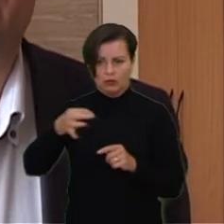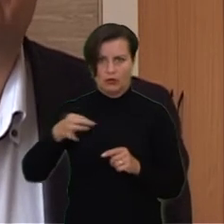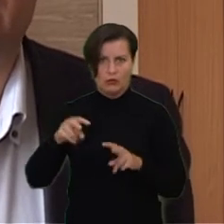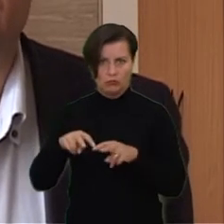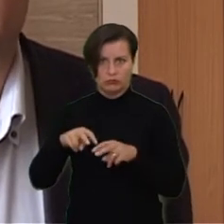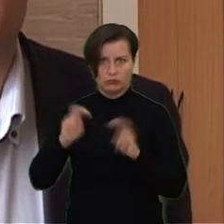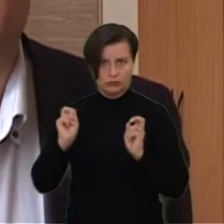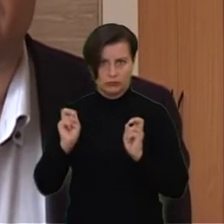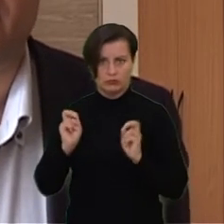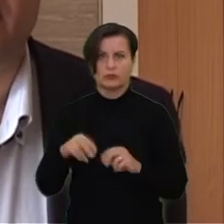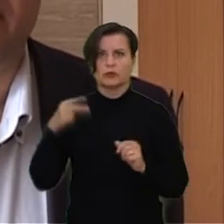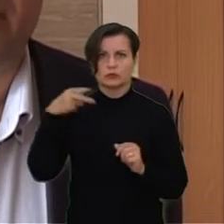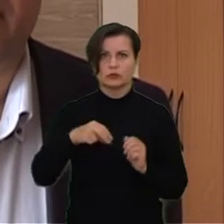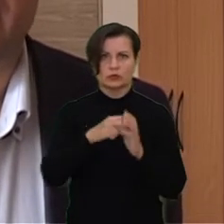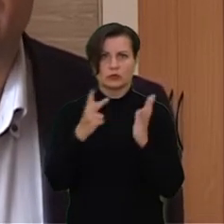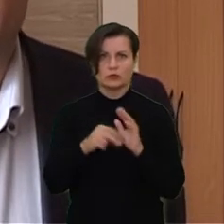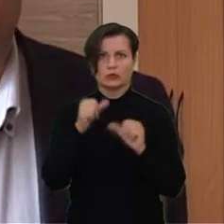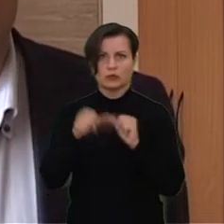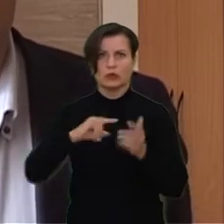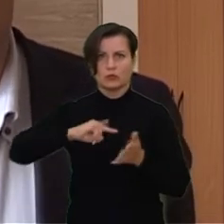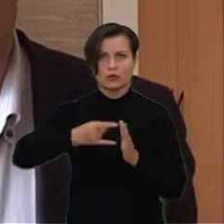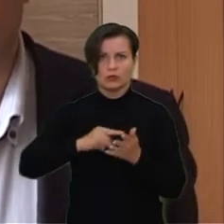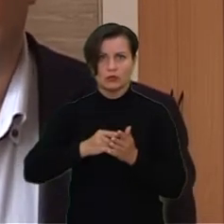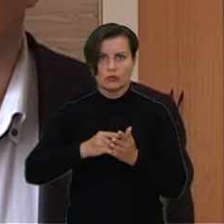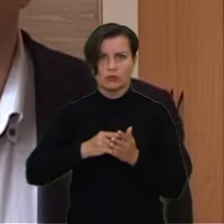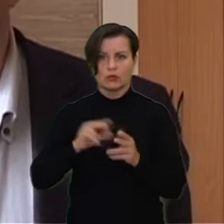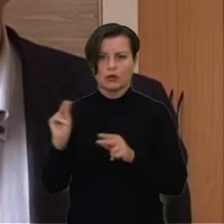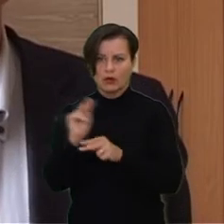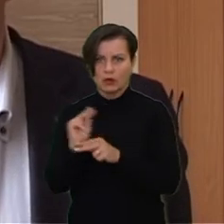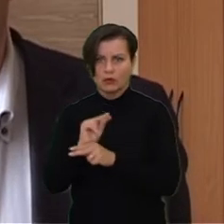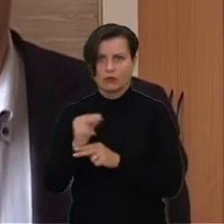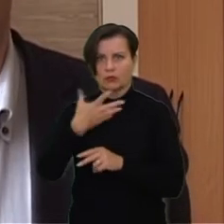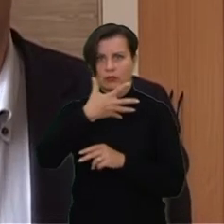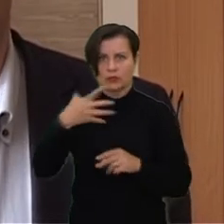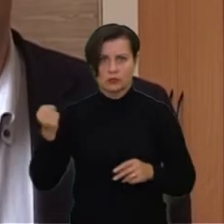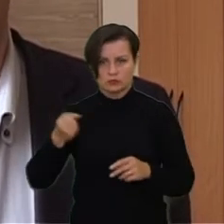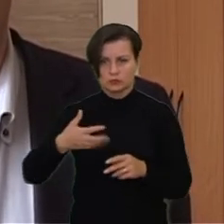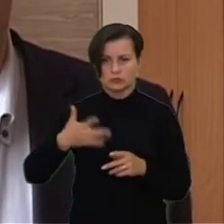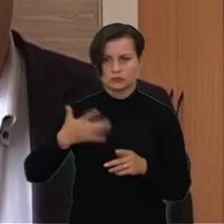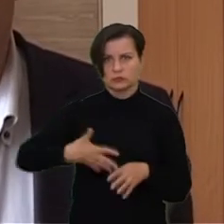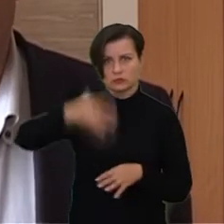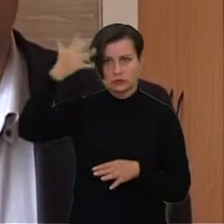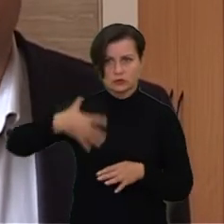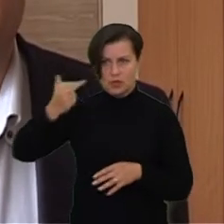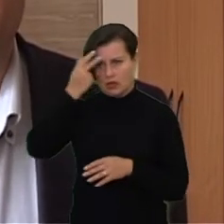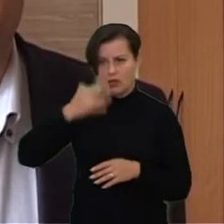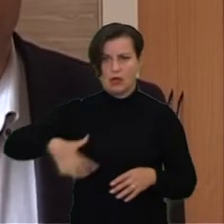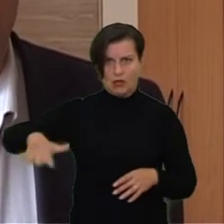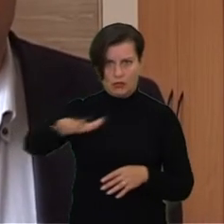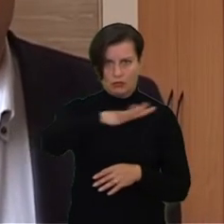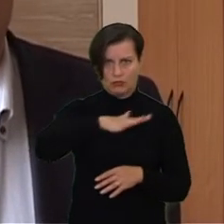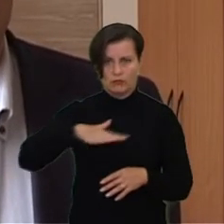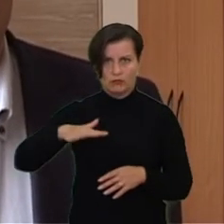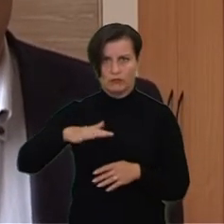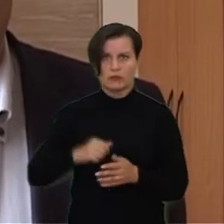18 metams planuojama renovuoti 500 daugiaučių namų Lietuvoje.